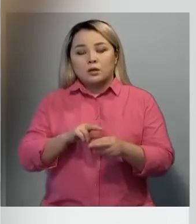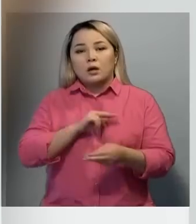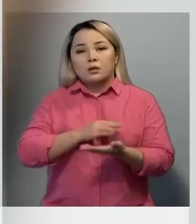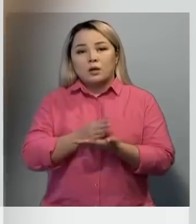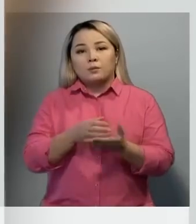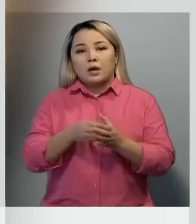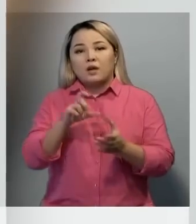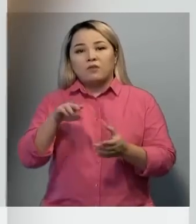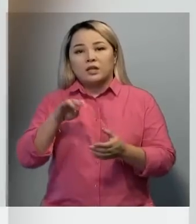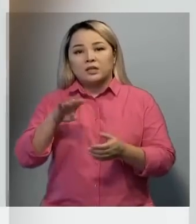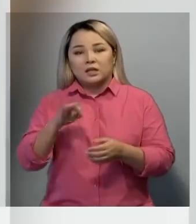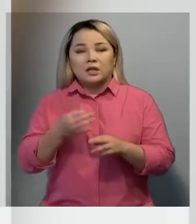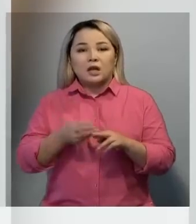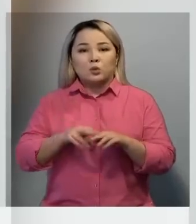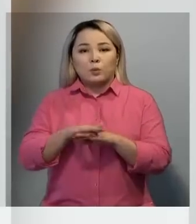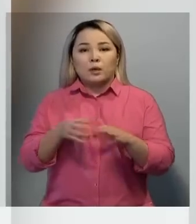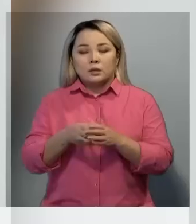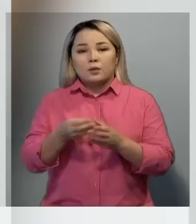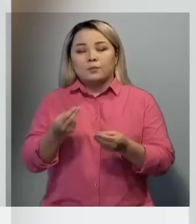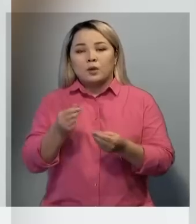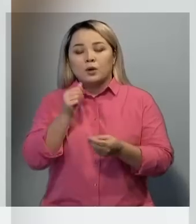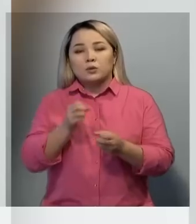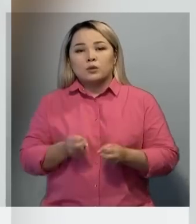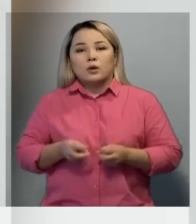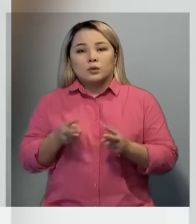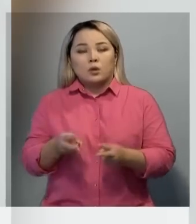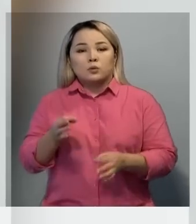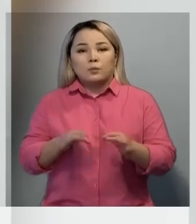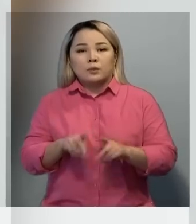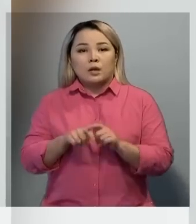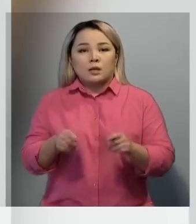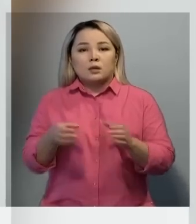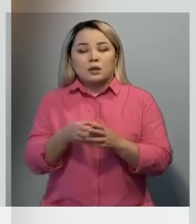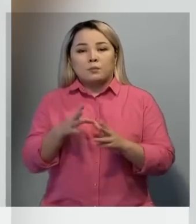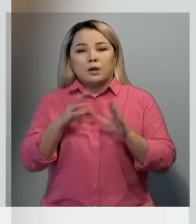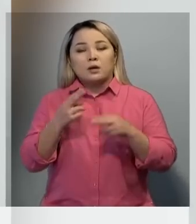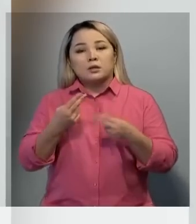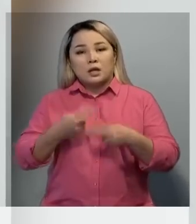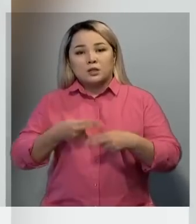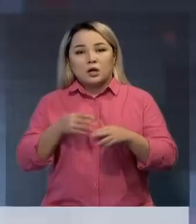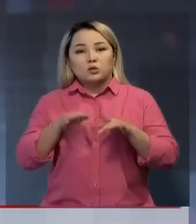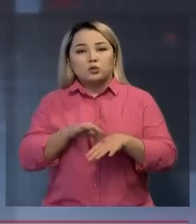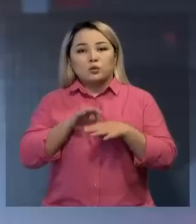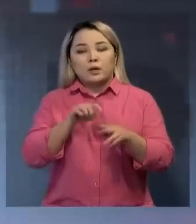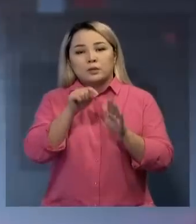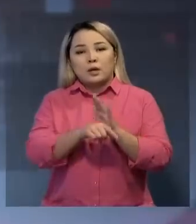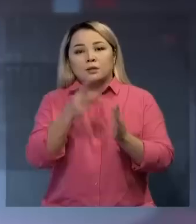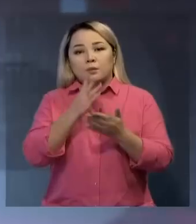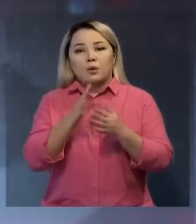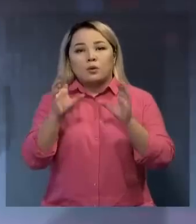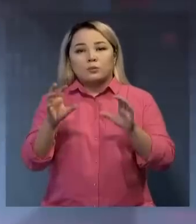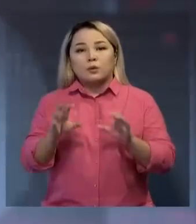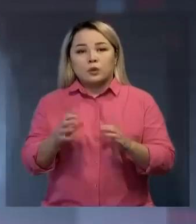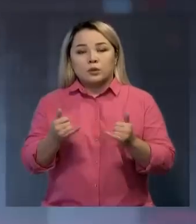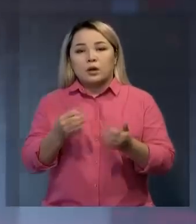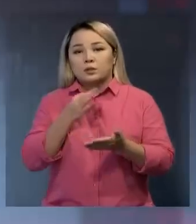болған Ефенде қылмыстық жолмен табылған ақшамен мүлікті заңдастырып, кедендік істерге араласқан деген көдікбір. Қазір оған қылмыстық кодекстің